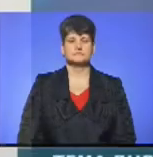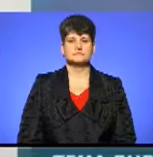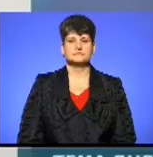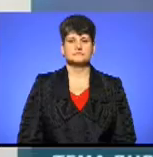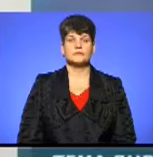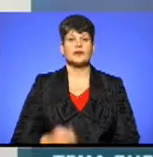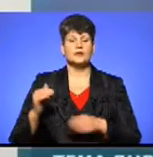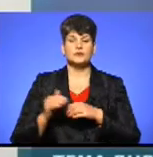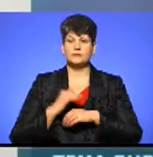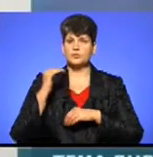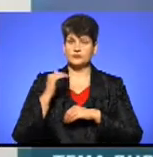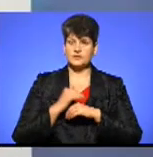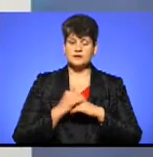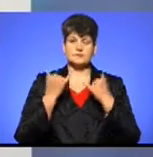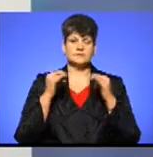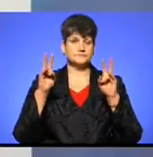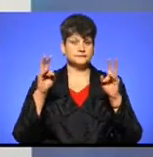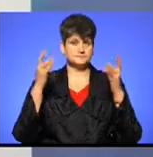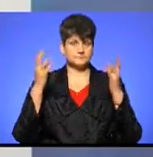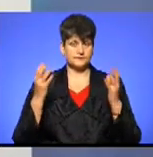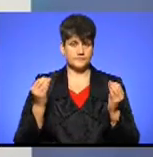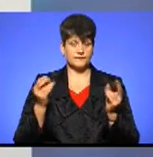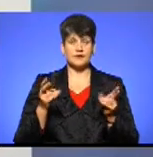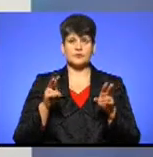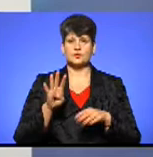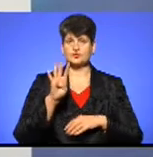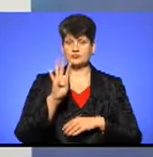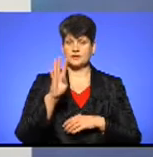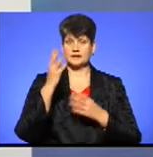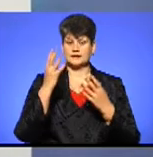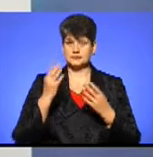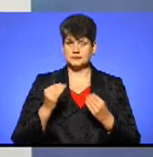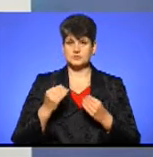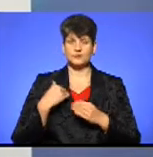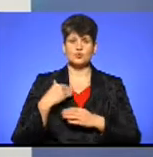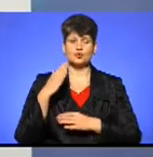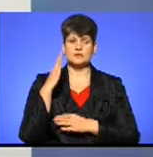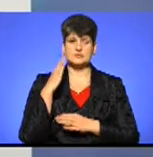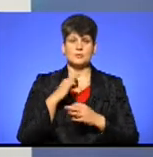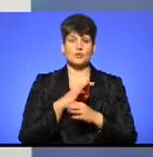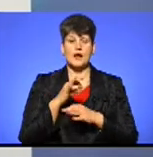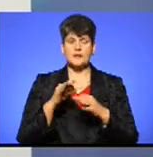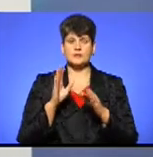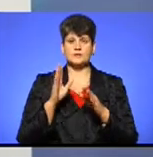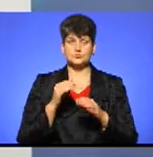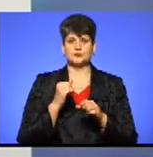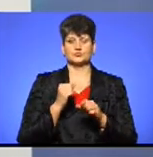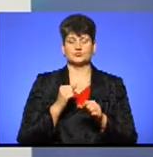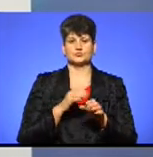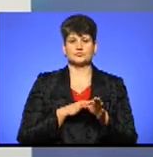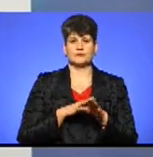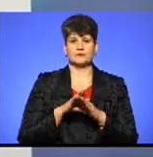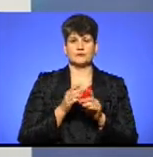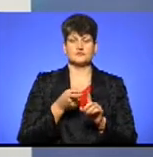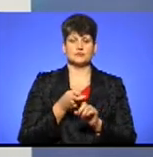Доброго вечора! В ефірі теми дня. Залишилось 4 дні, аби проголосувати за проекти, які будуть втілені в рамках громадського бюджету